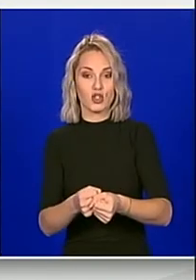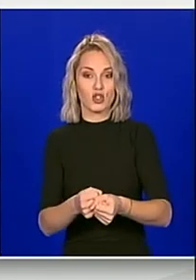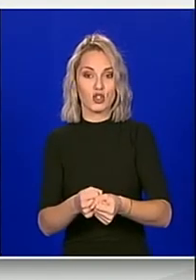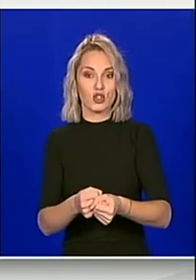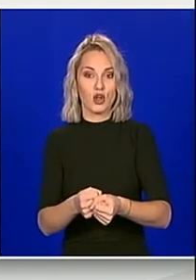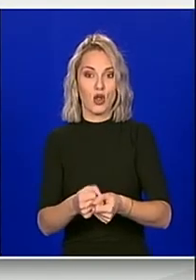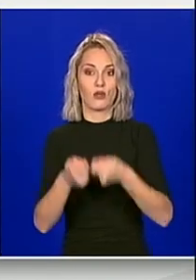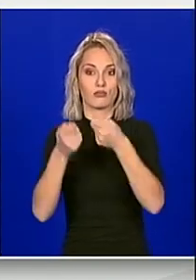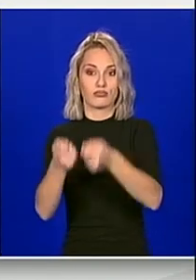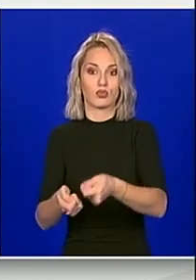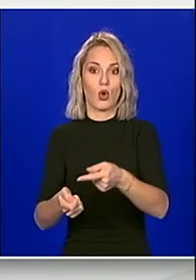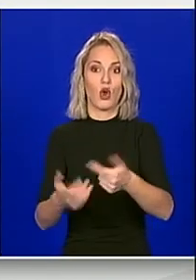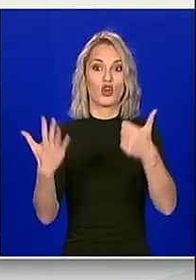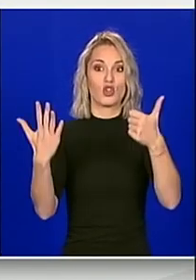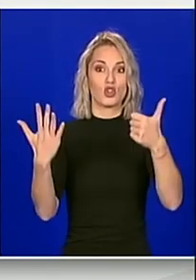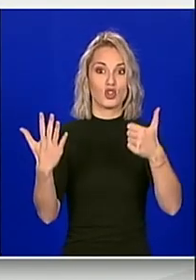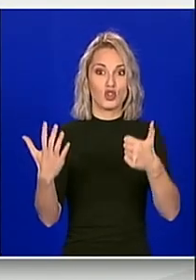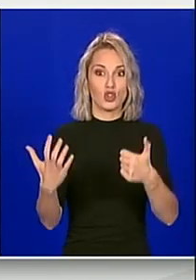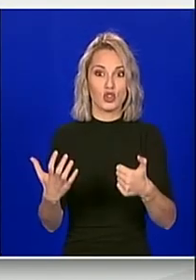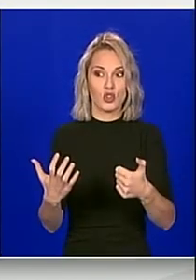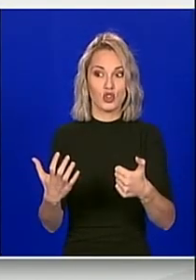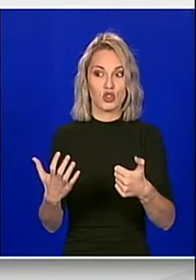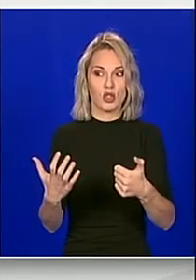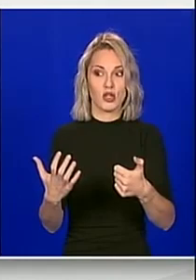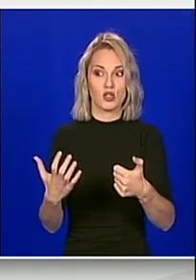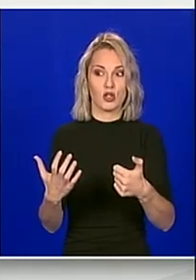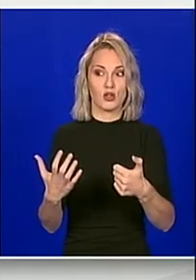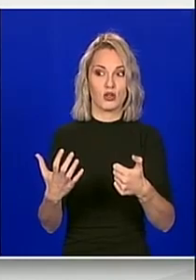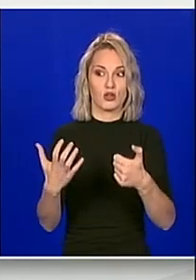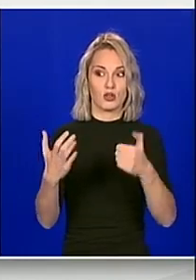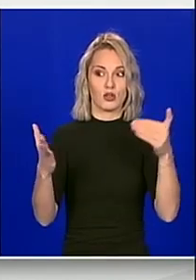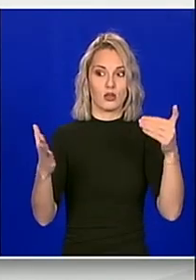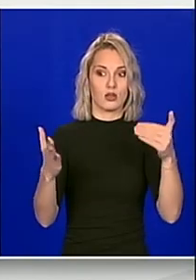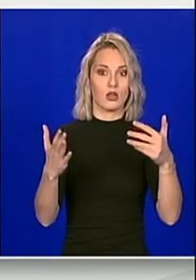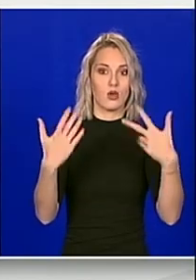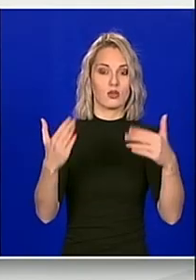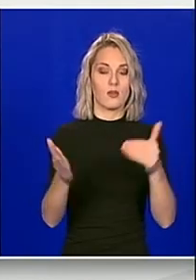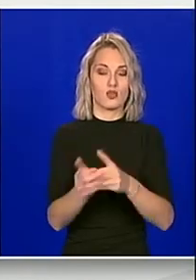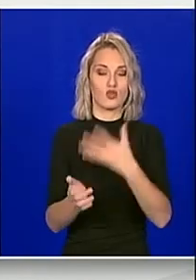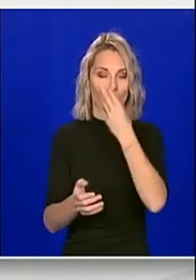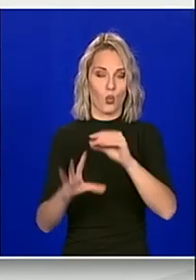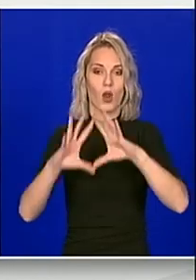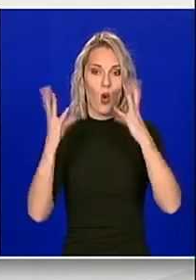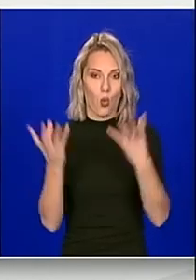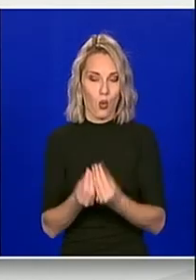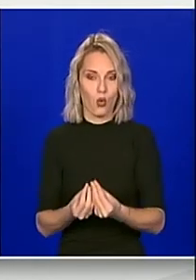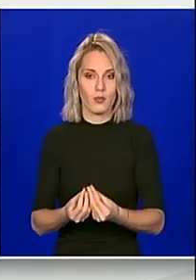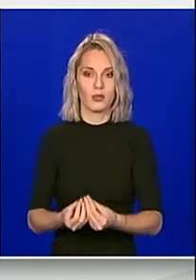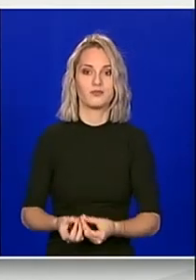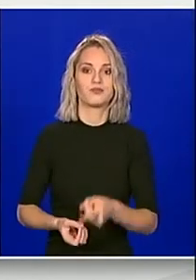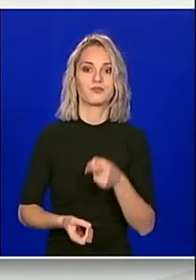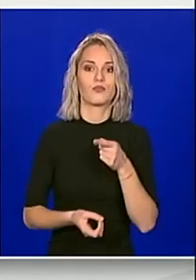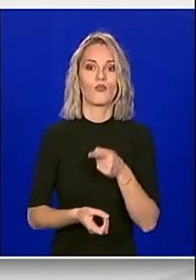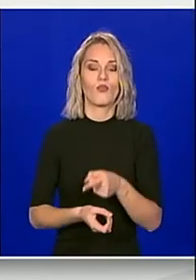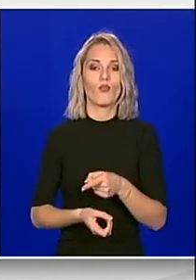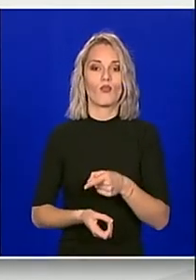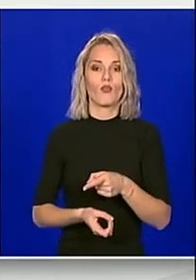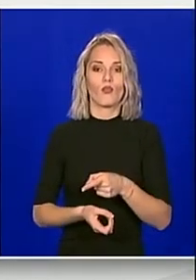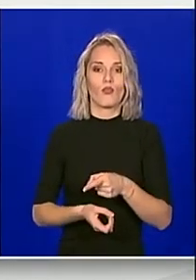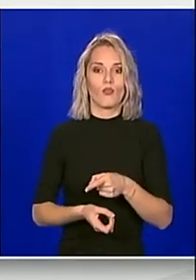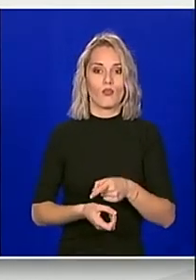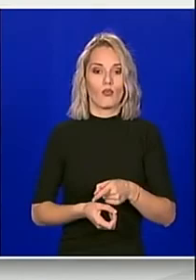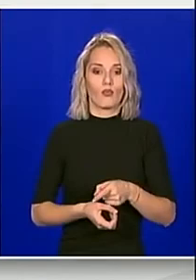naloga u iznos od 600.000 kuna. Međutim, ono što smo najavili i na prošloj sjednici stožera, odnosno